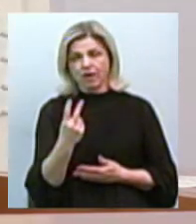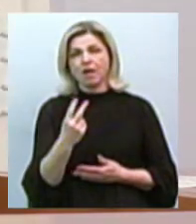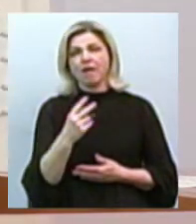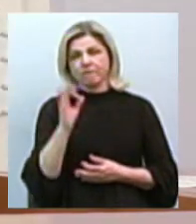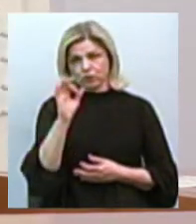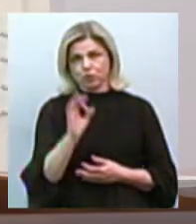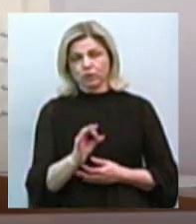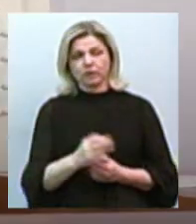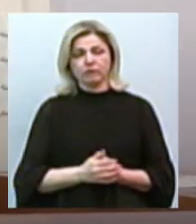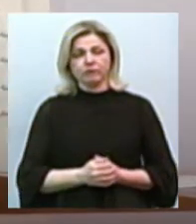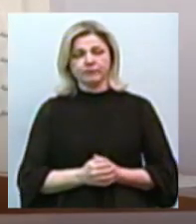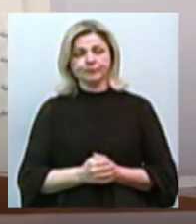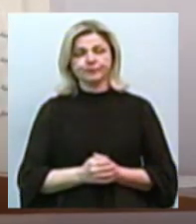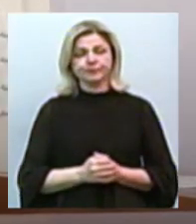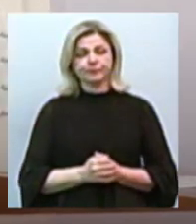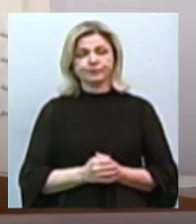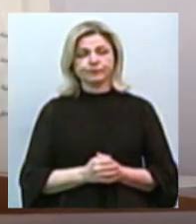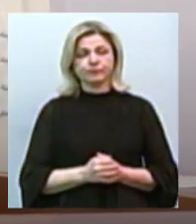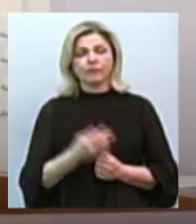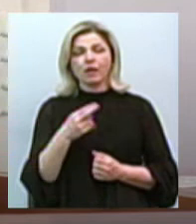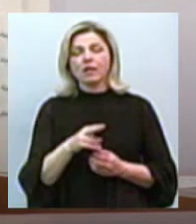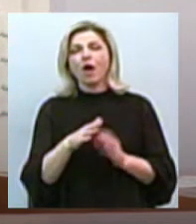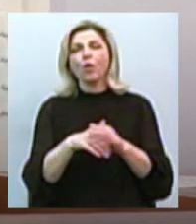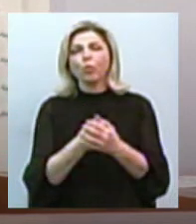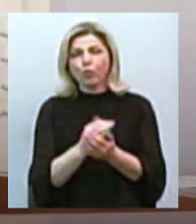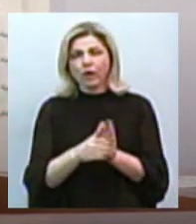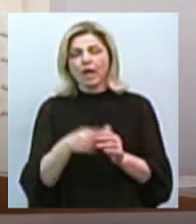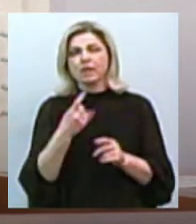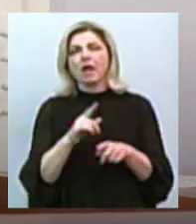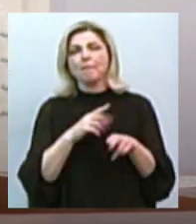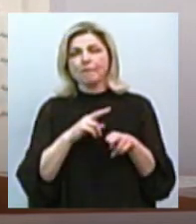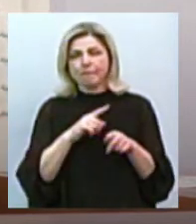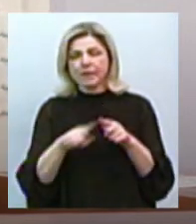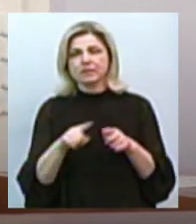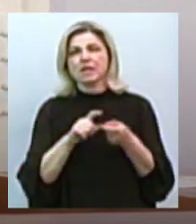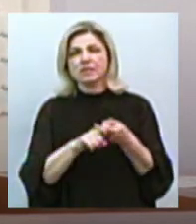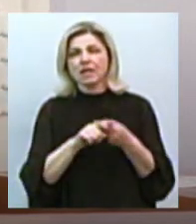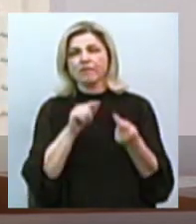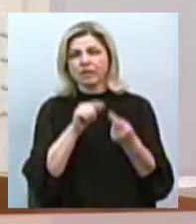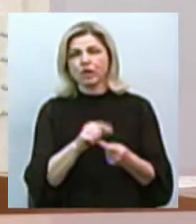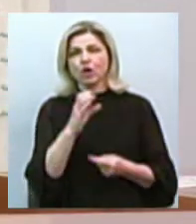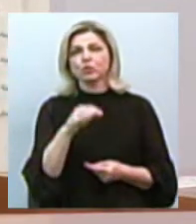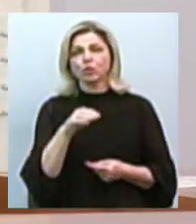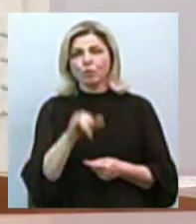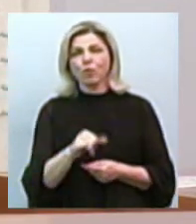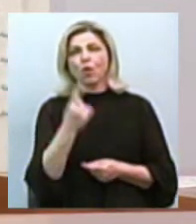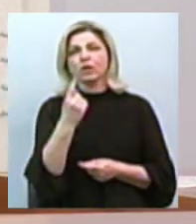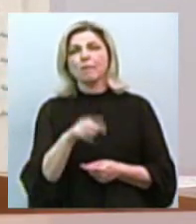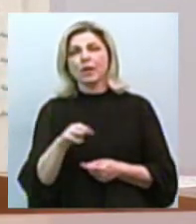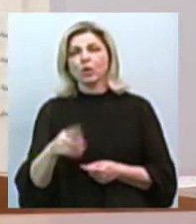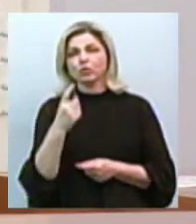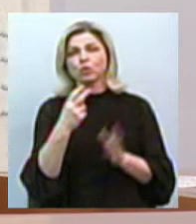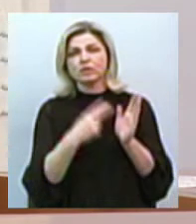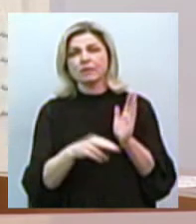Дезінфікуючих засобів, антисептики для обробки рук, для швидкої дезінфекції поверхонь на суму 1 мільйон 170 тисяч гривень,